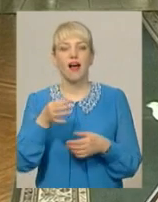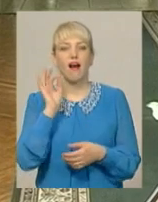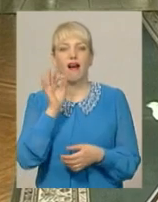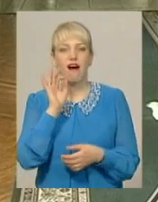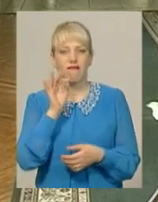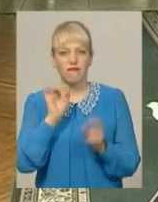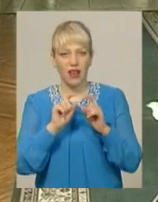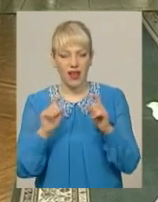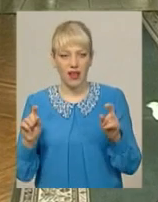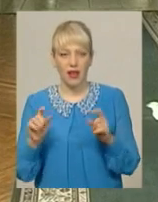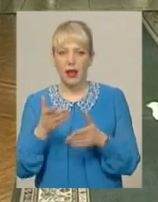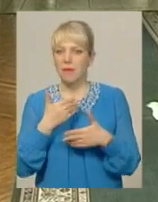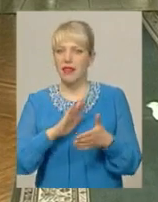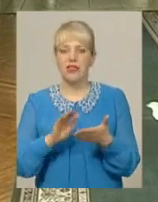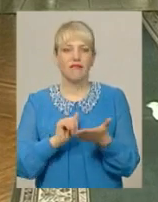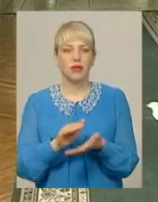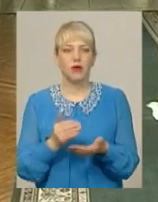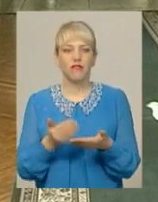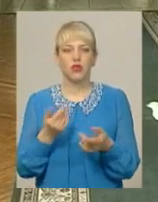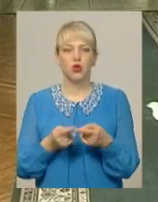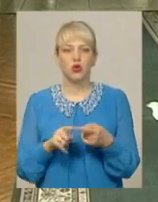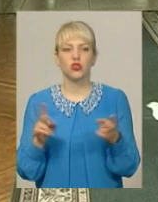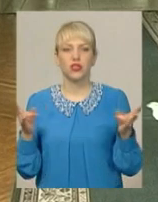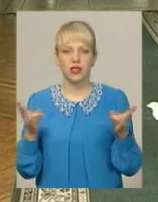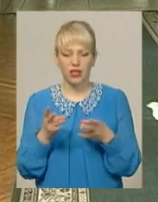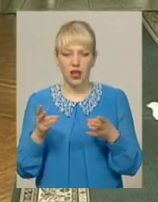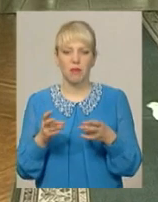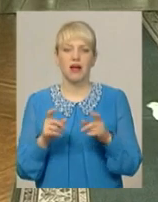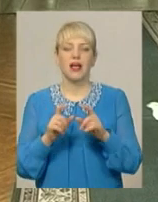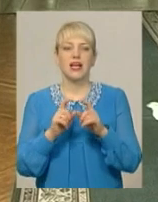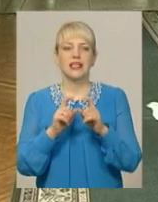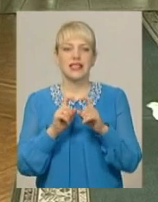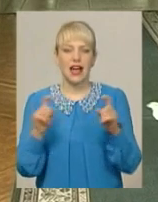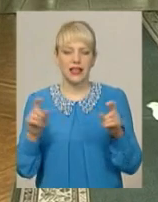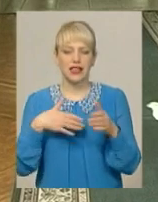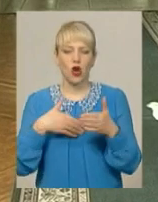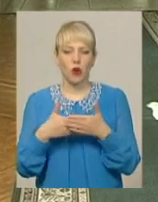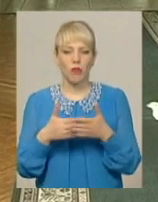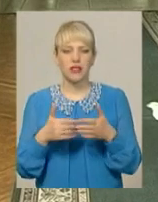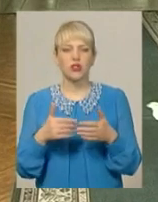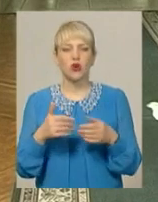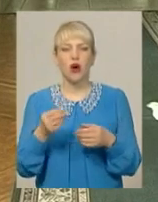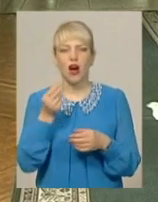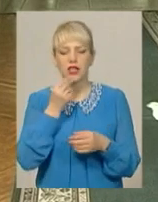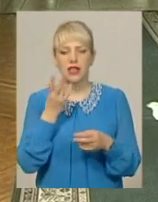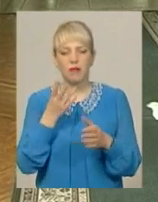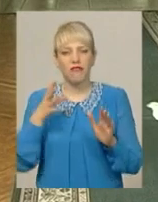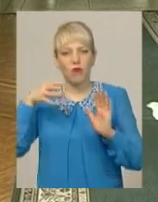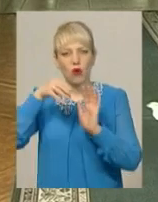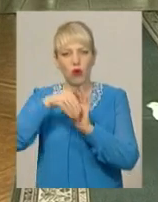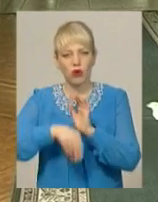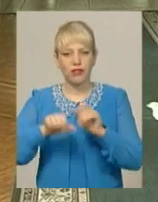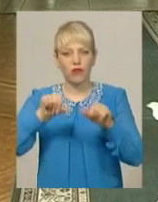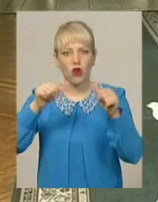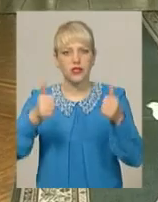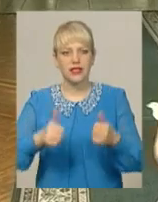ми не відмовляємося від того, що потрібні заклади громадського харчування, але вони теж мають вписуватися у цю концепцію, бути